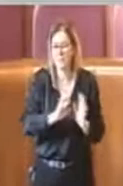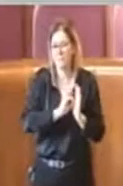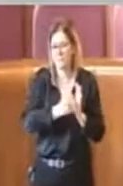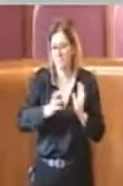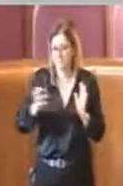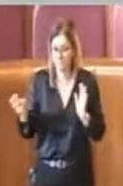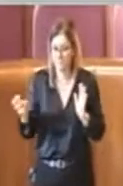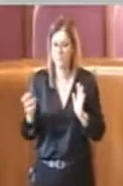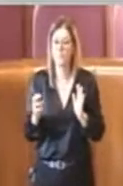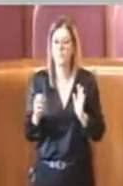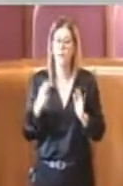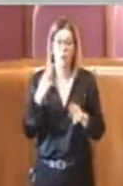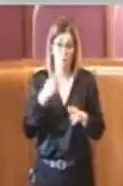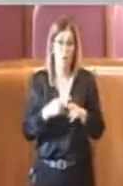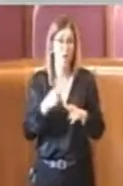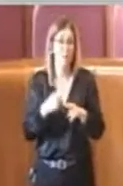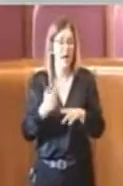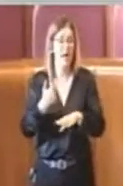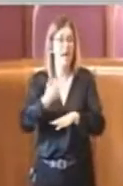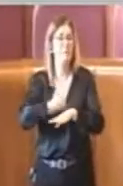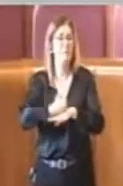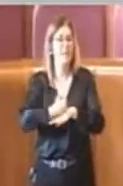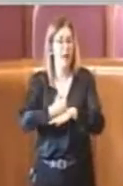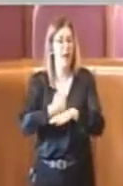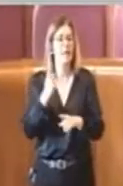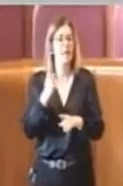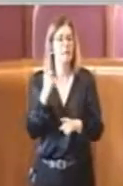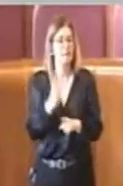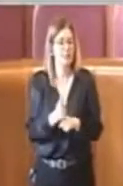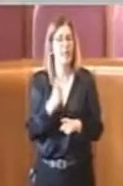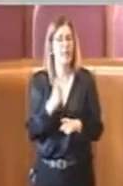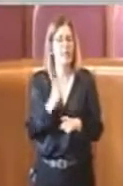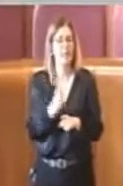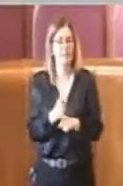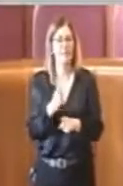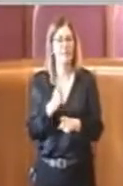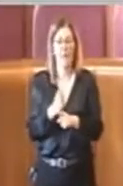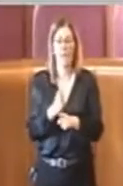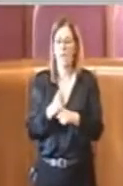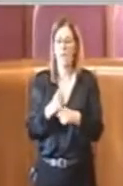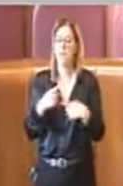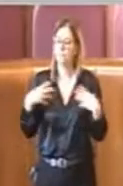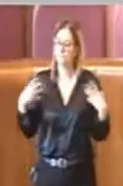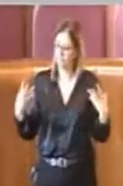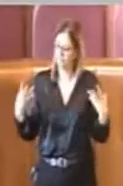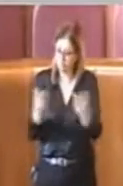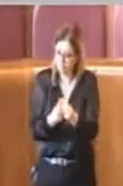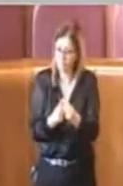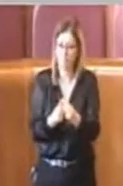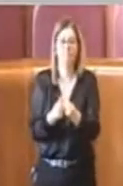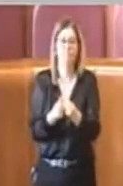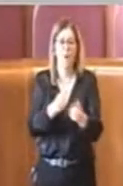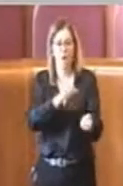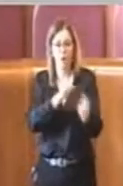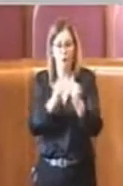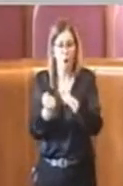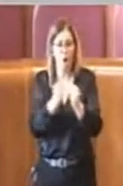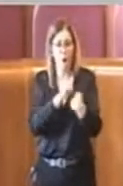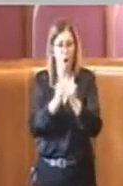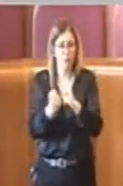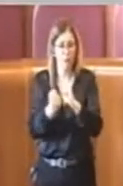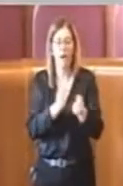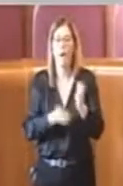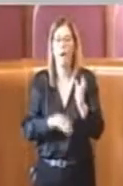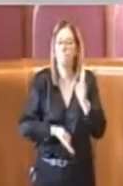Per cui Roma Capitale a questo punto deve mettere sul campo delle forze maggiori per poter arrivare a